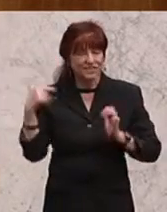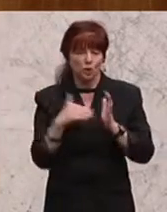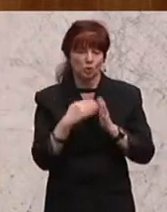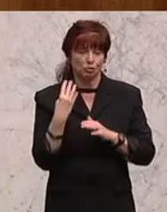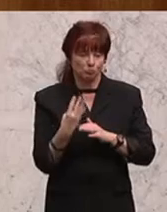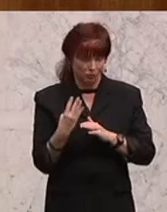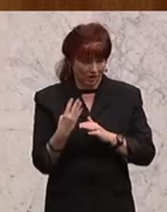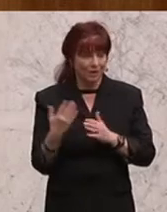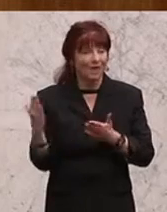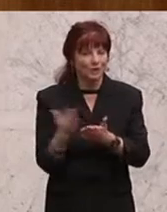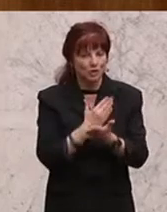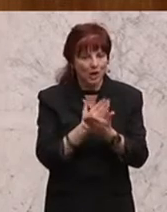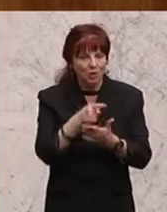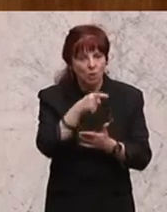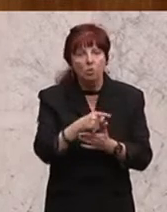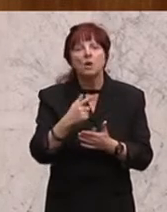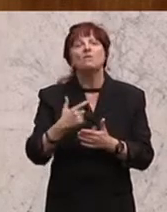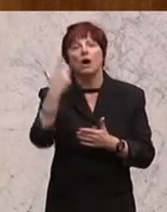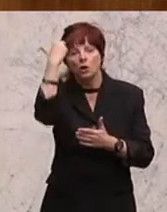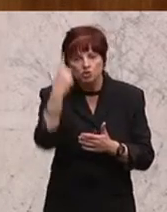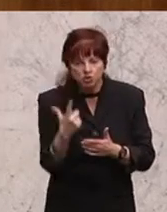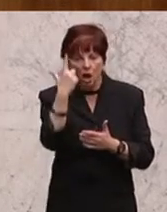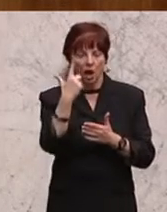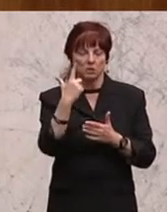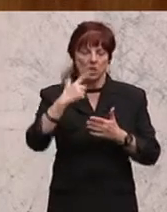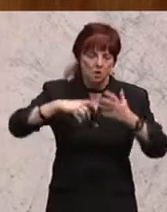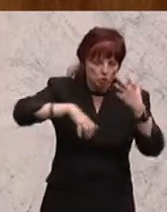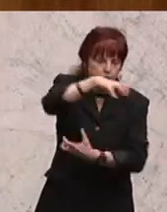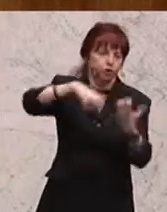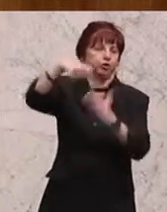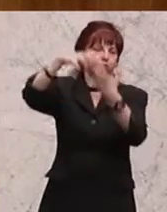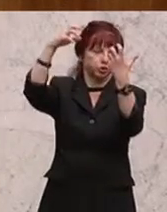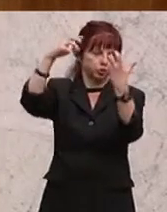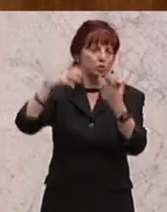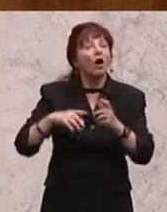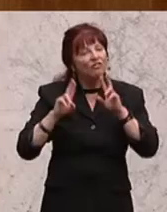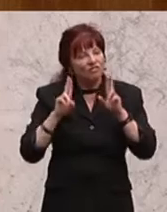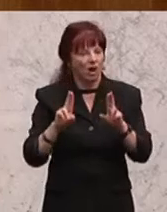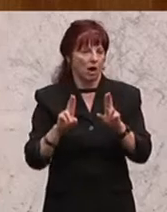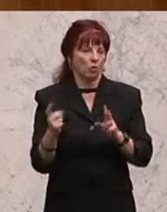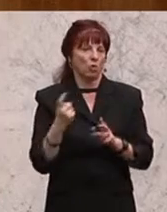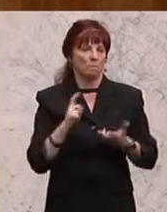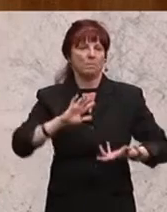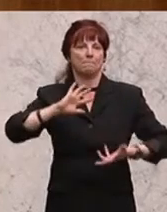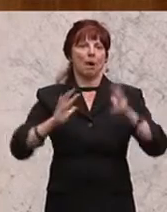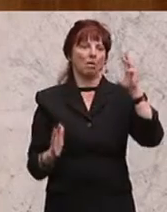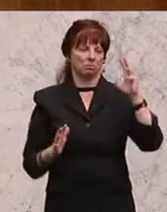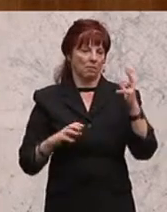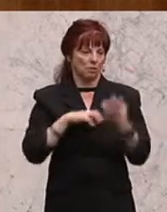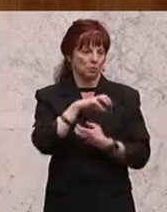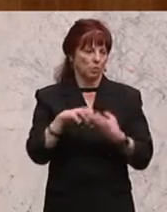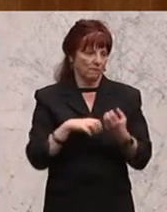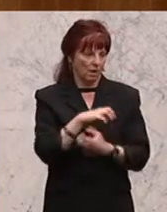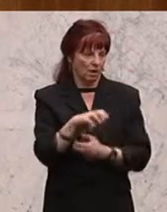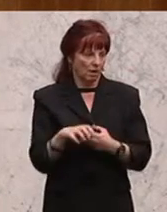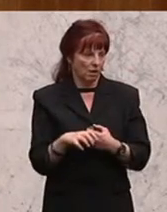Turbo gezündet. Damit ist dieses Desaster letzten Endes wirklich erst entstanden. Und anstatt